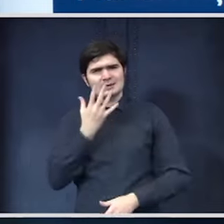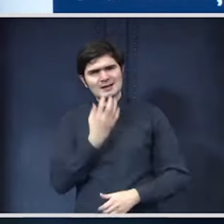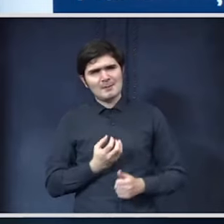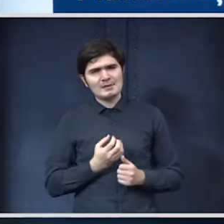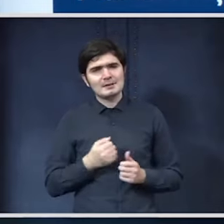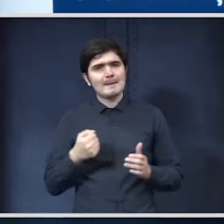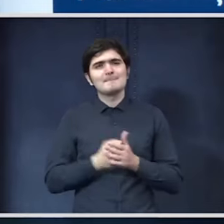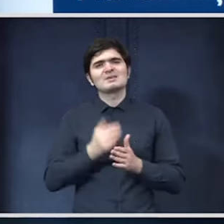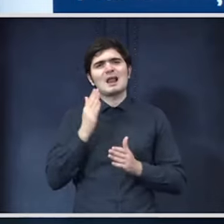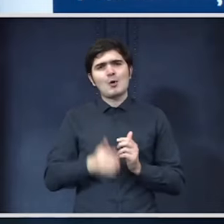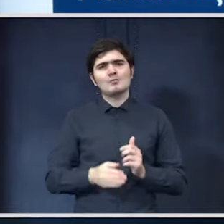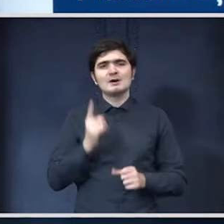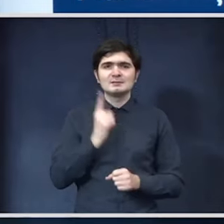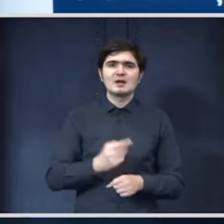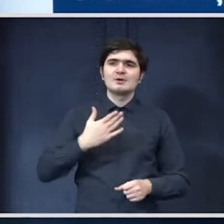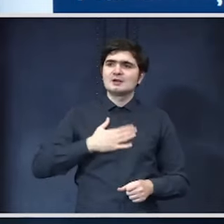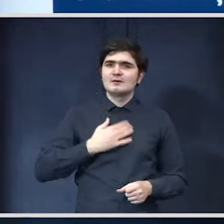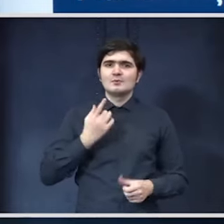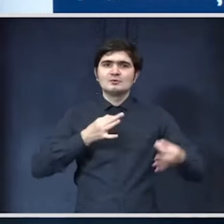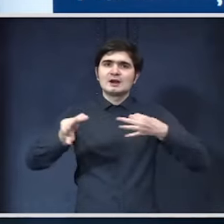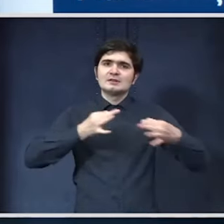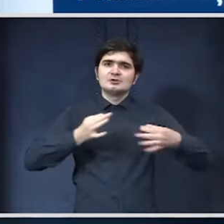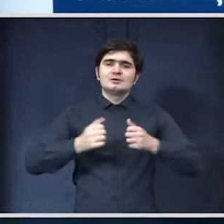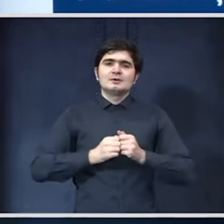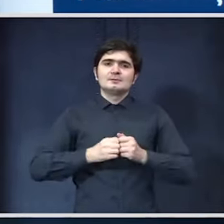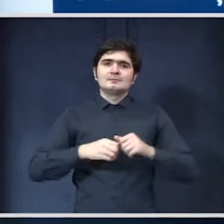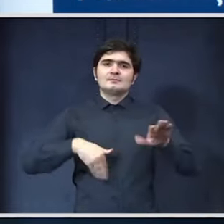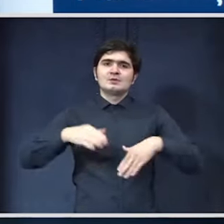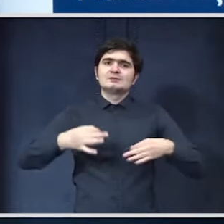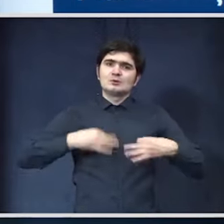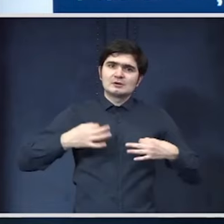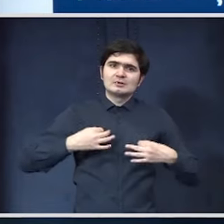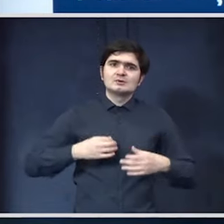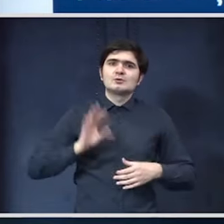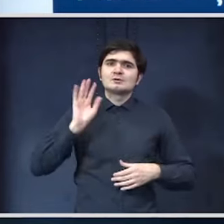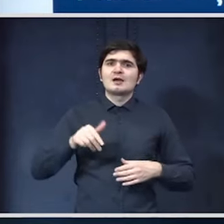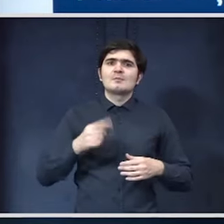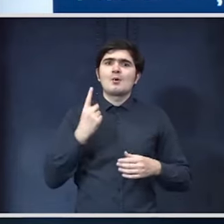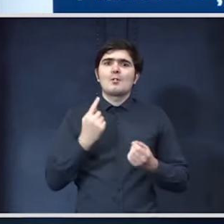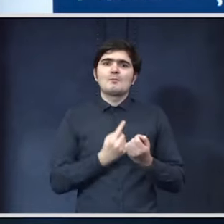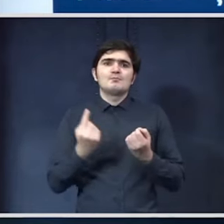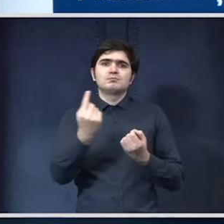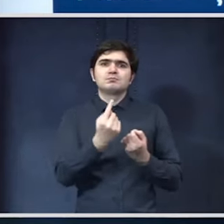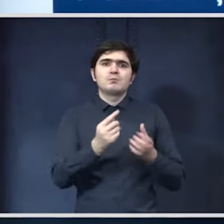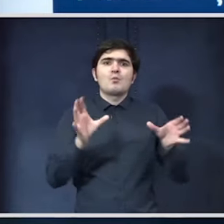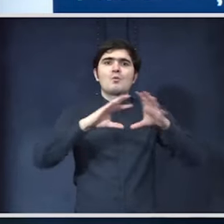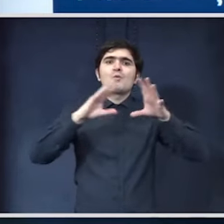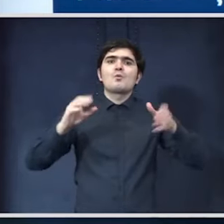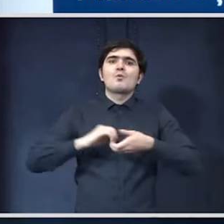Până la urmă trebuie să urmăm o strategie Ministerul Sănătății va avea o unitate de investiții în